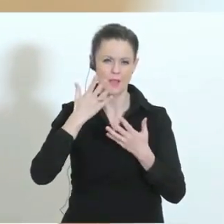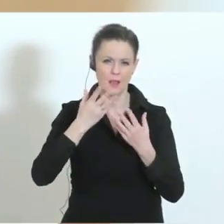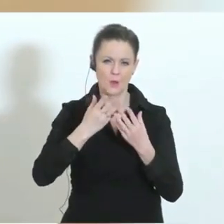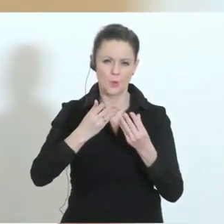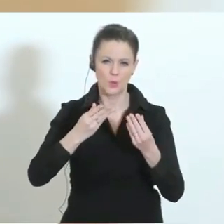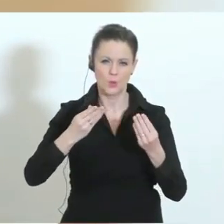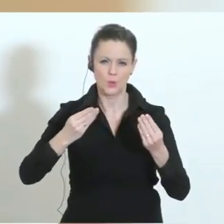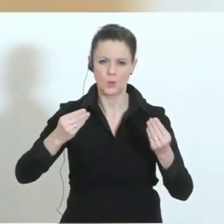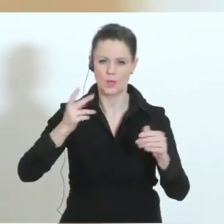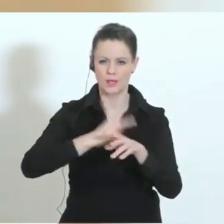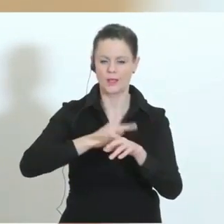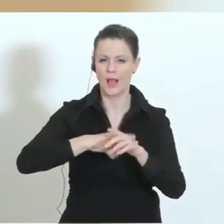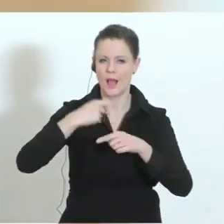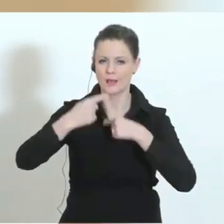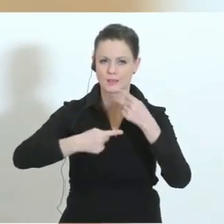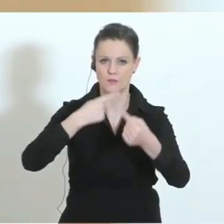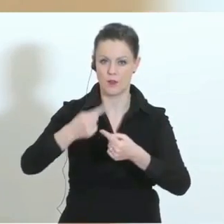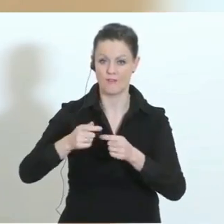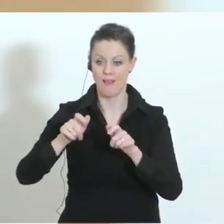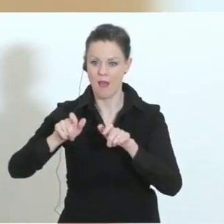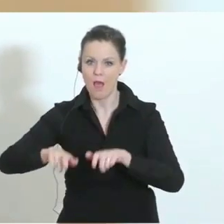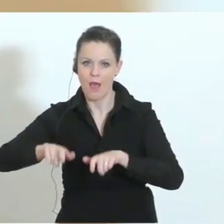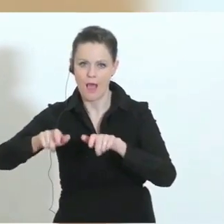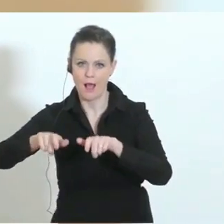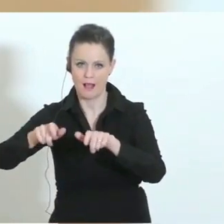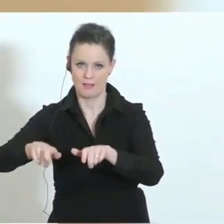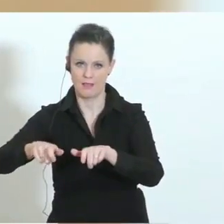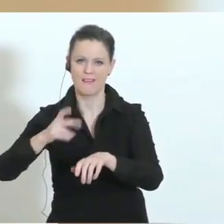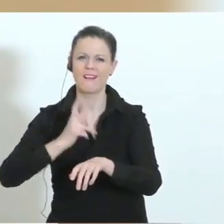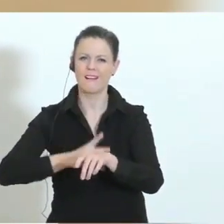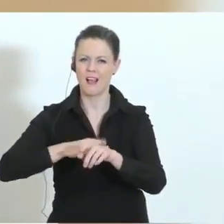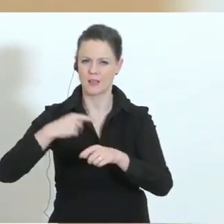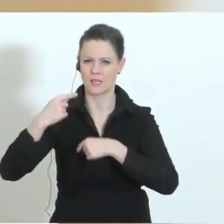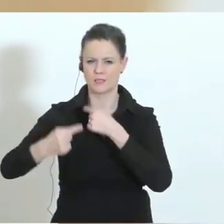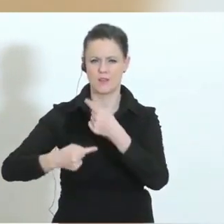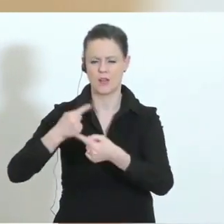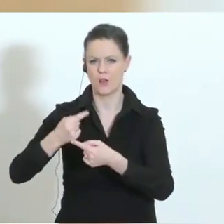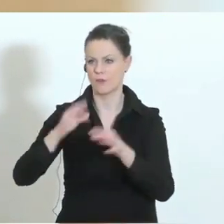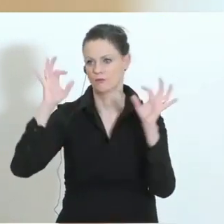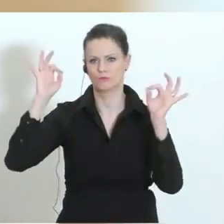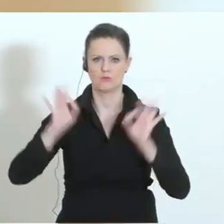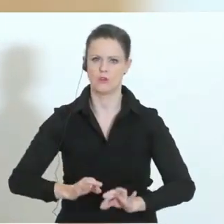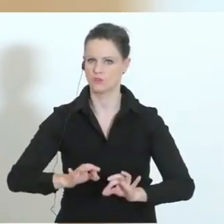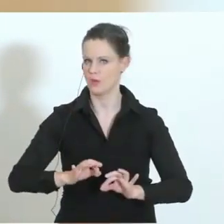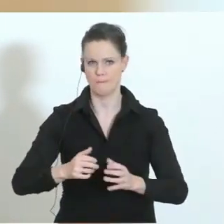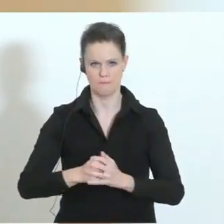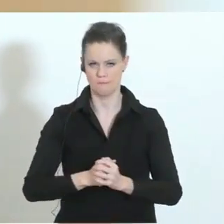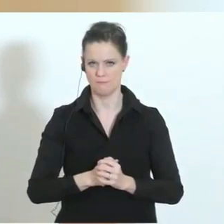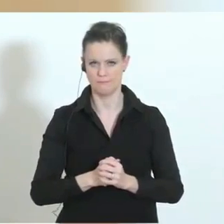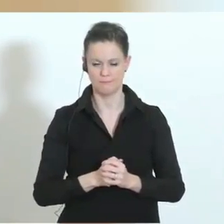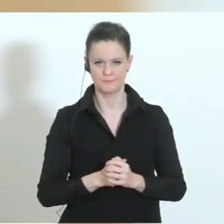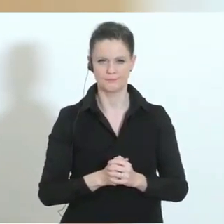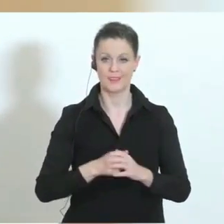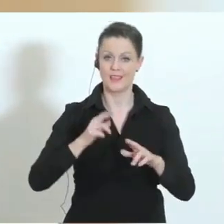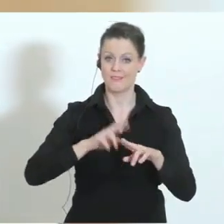haben, wohingegen im Alter oft der Krankheitsverlauf ein drastischer und schwieriger ist. Wenn wir